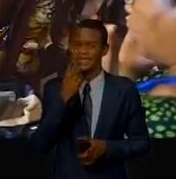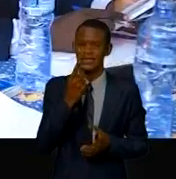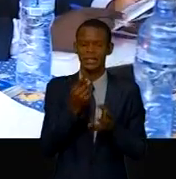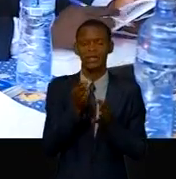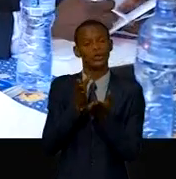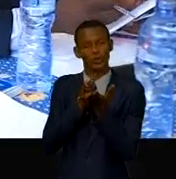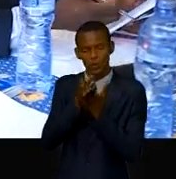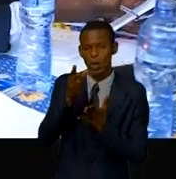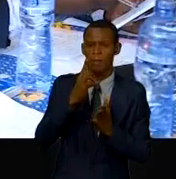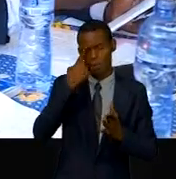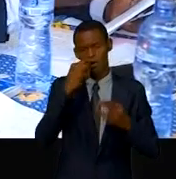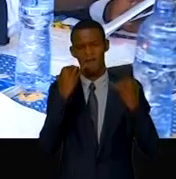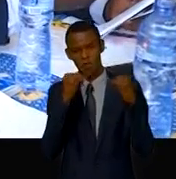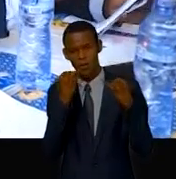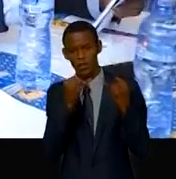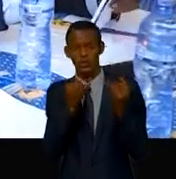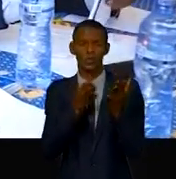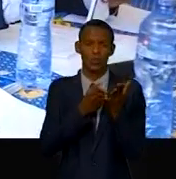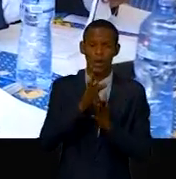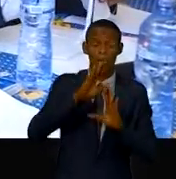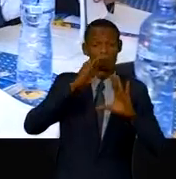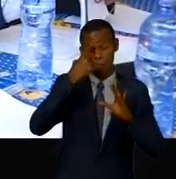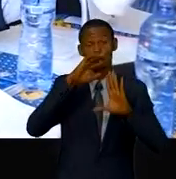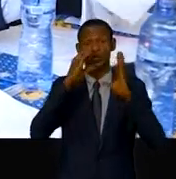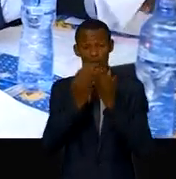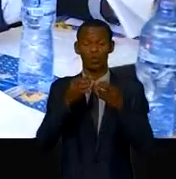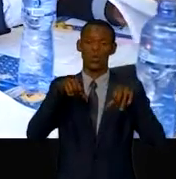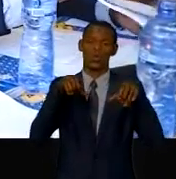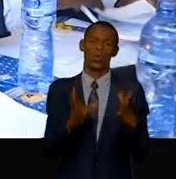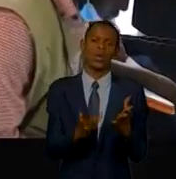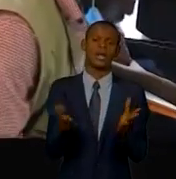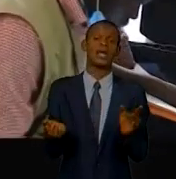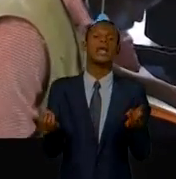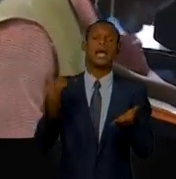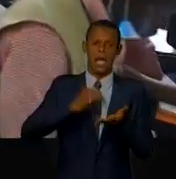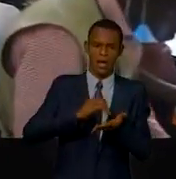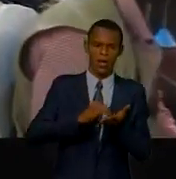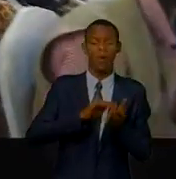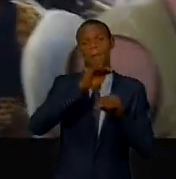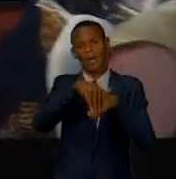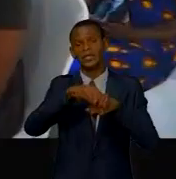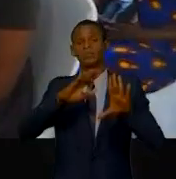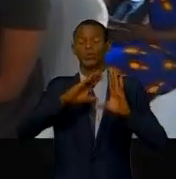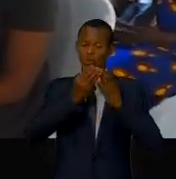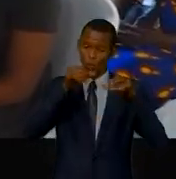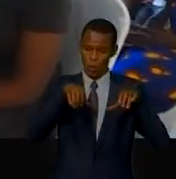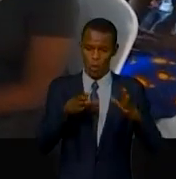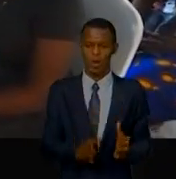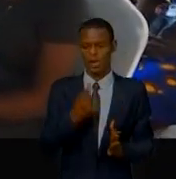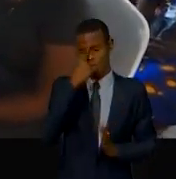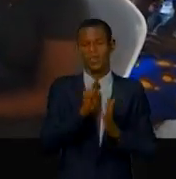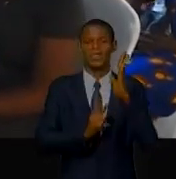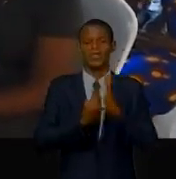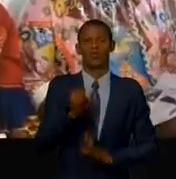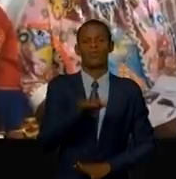citoyens, mais aussi la participation des citoyens à la gestion du pays. Dans la commune de Mongafoula, à l'ouest